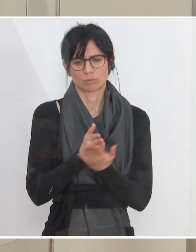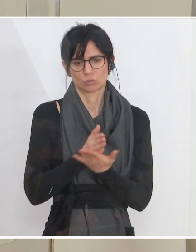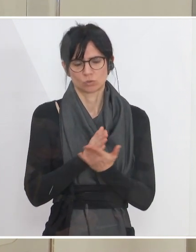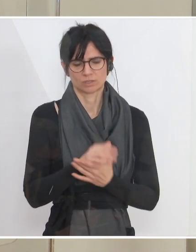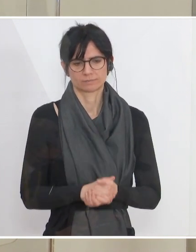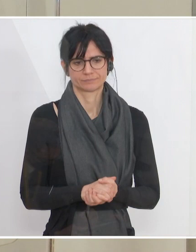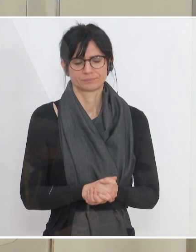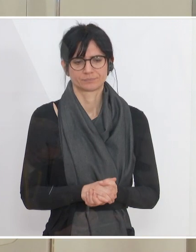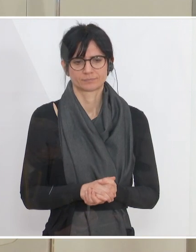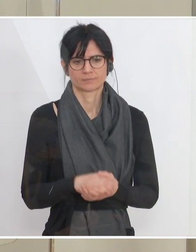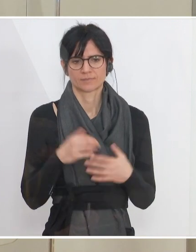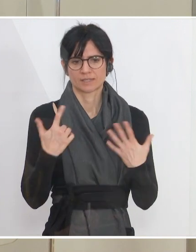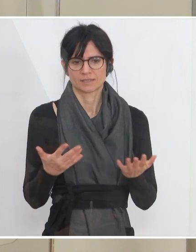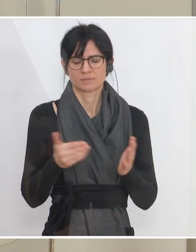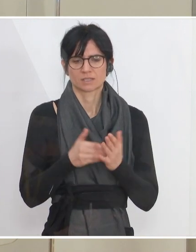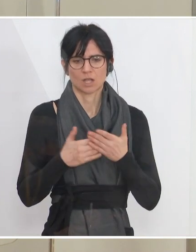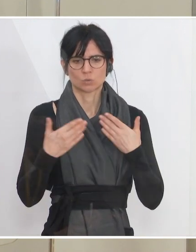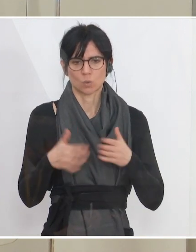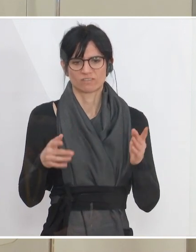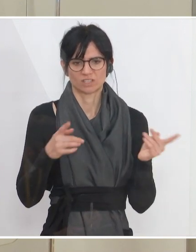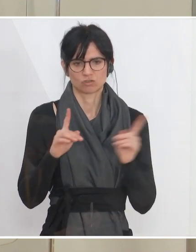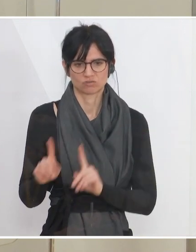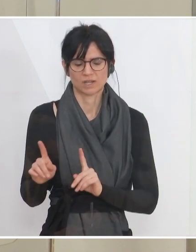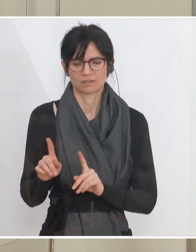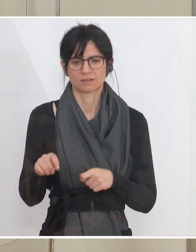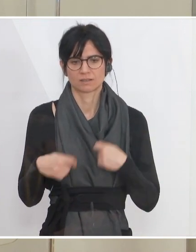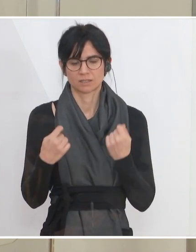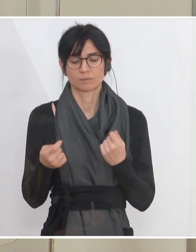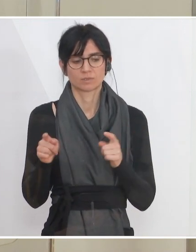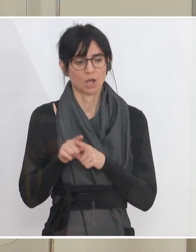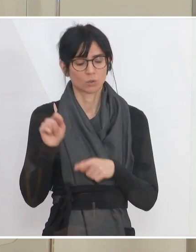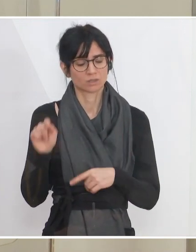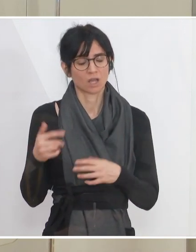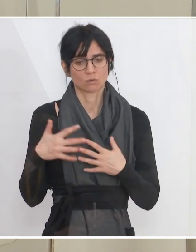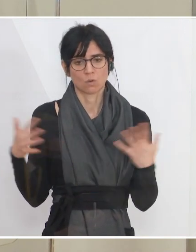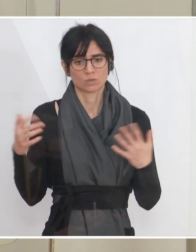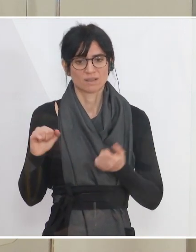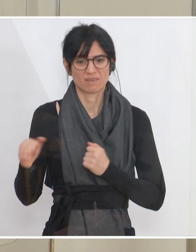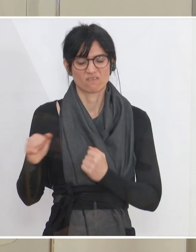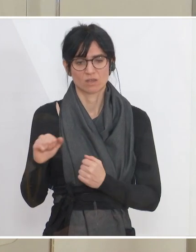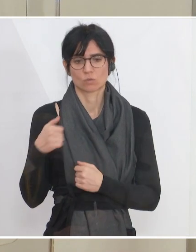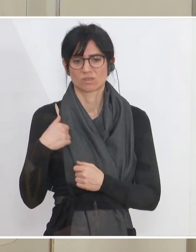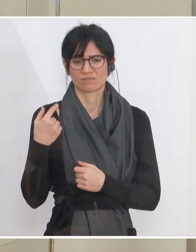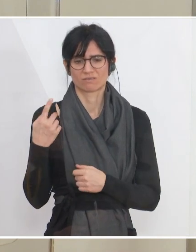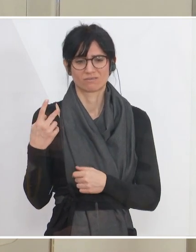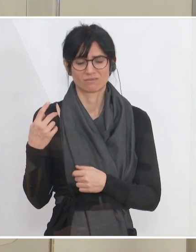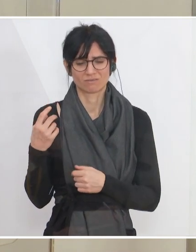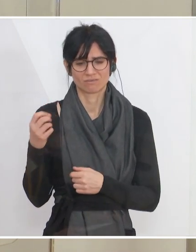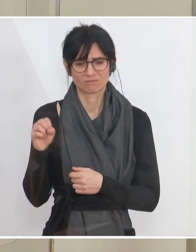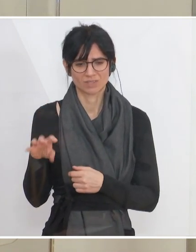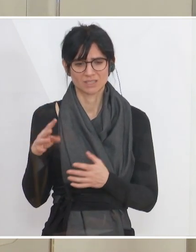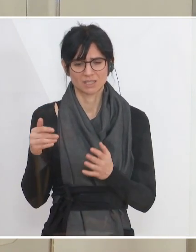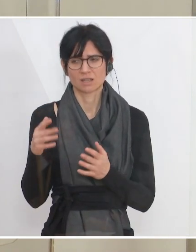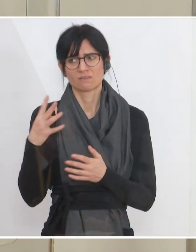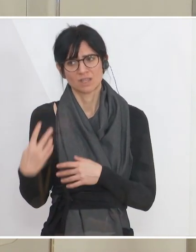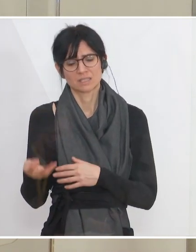Wir haben auch 70.000 offene Stellen. Auch da gibt es eine große Dynamik in gewissen Bereichen. 40.000 dieser offenen Stellen, gute